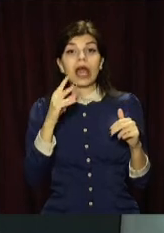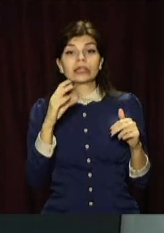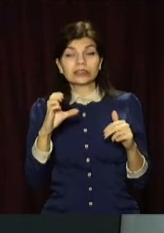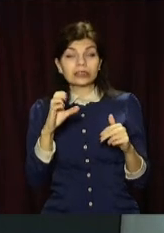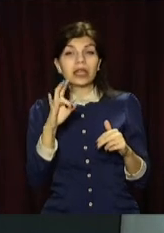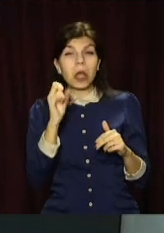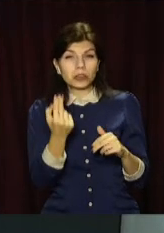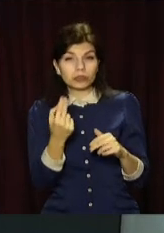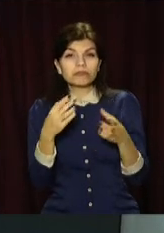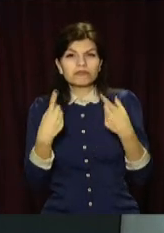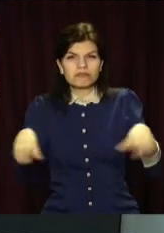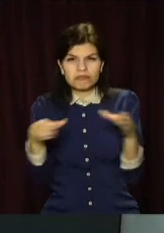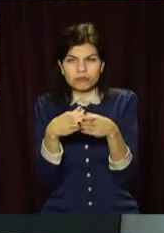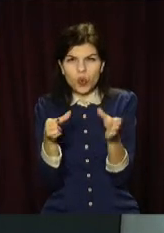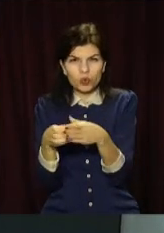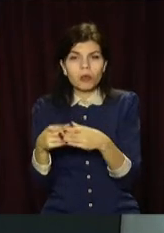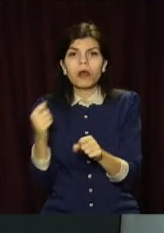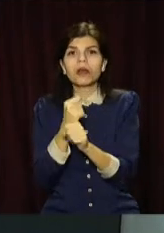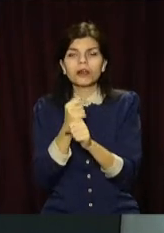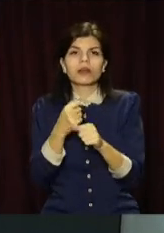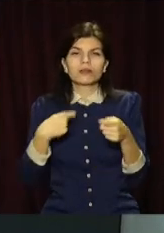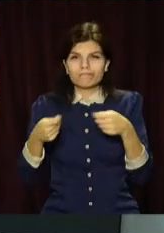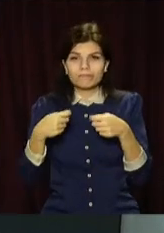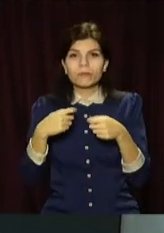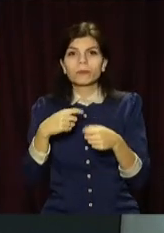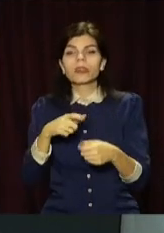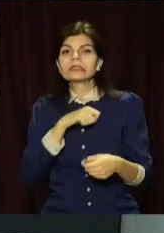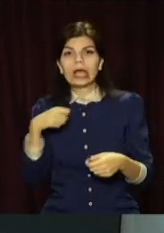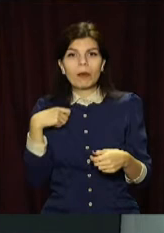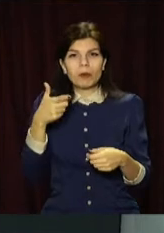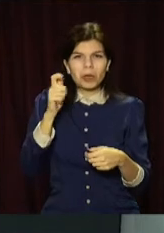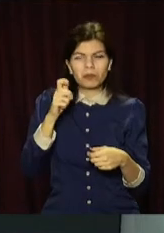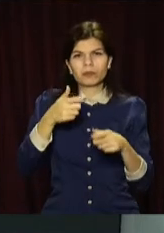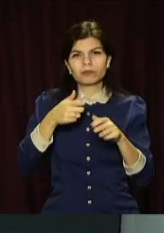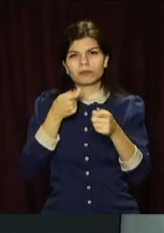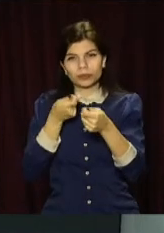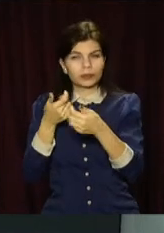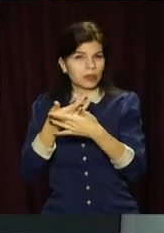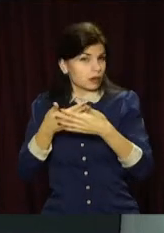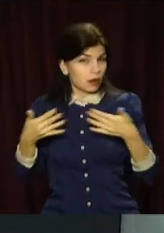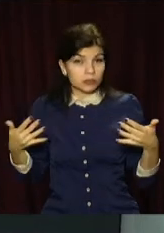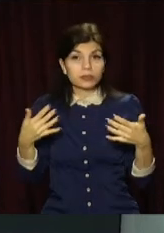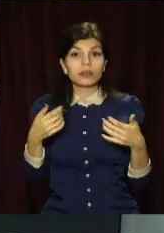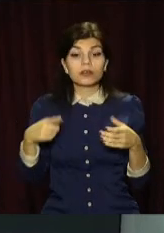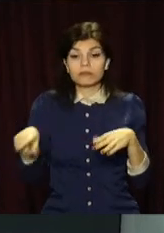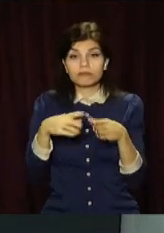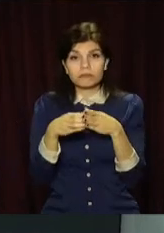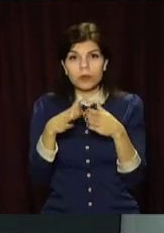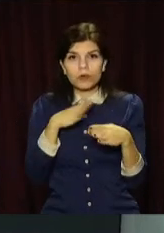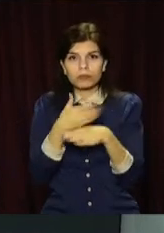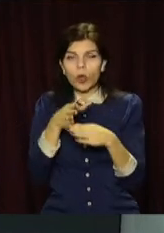злочинне угруповання. Воно виготовляло та збувало саморобну зброю. Усі обов'язки членів банди були чітко